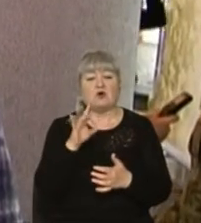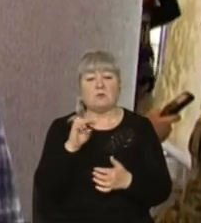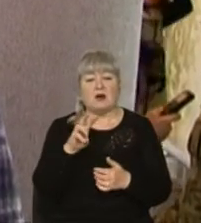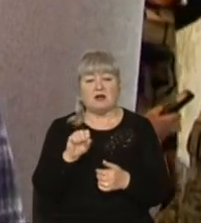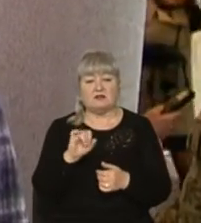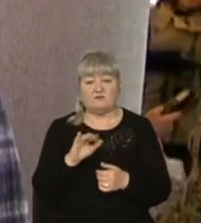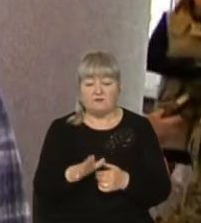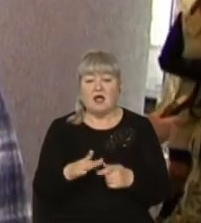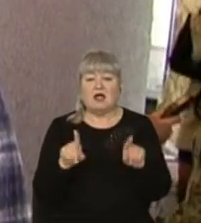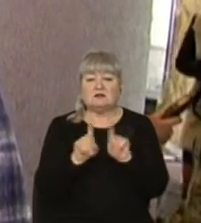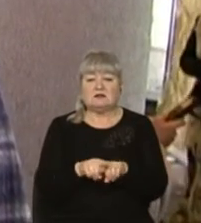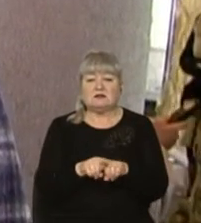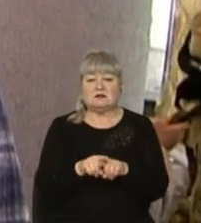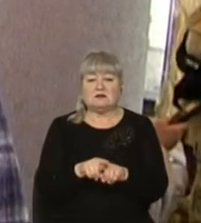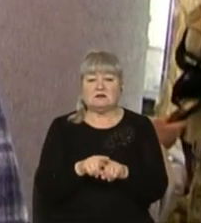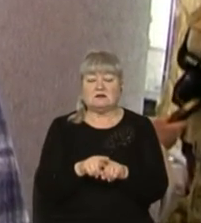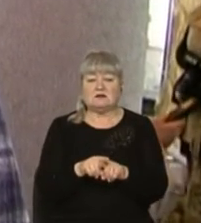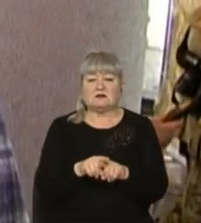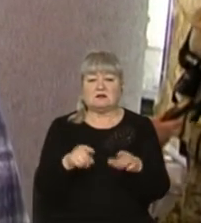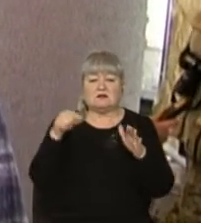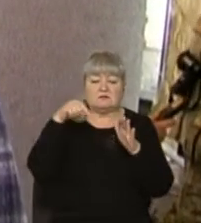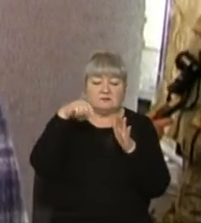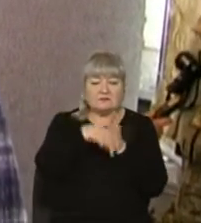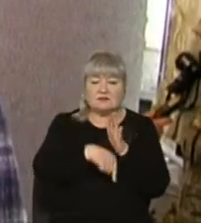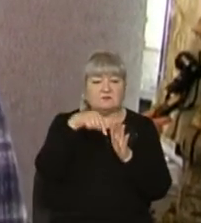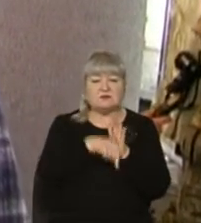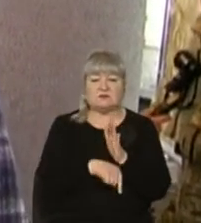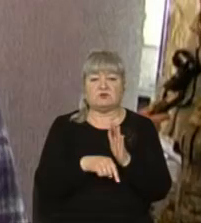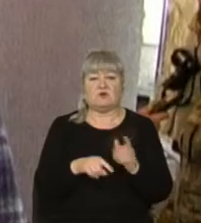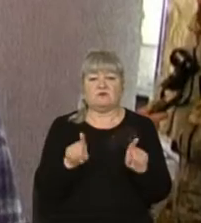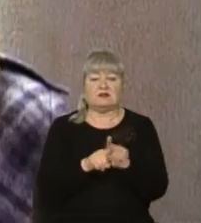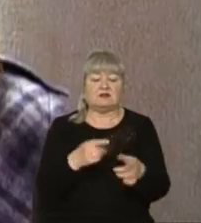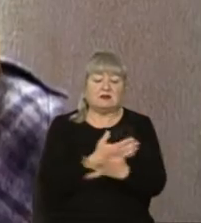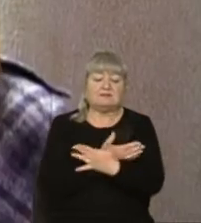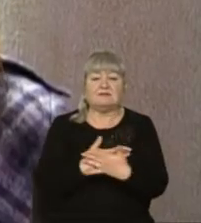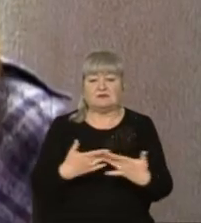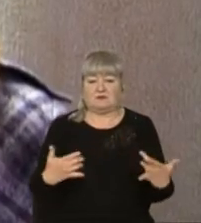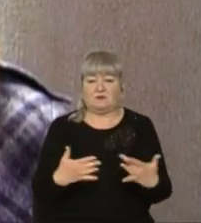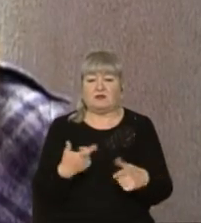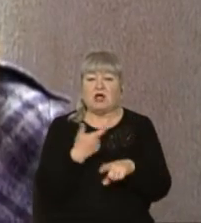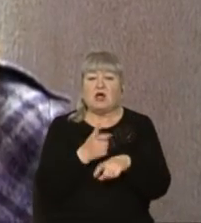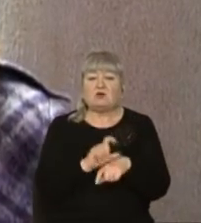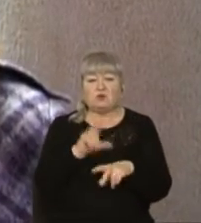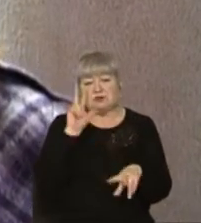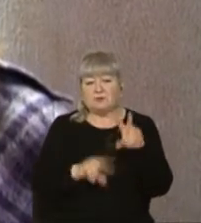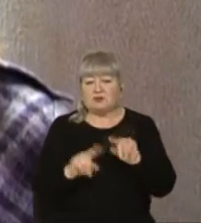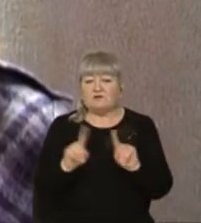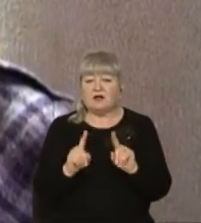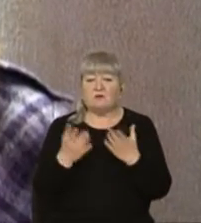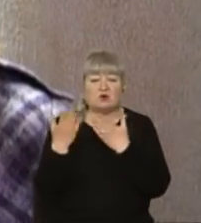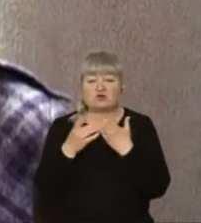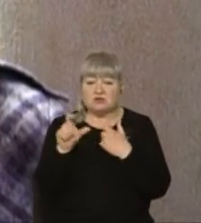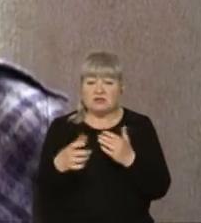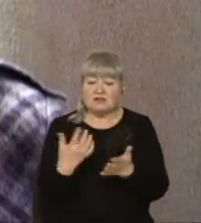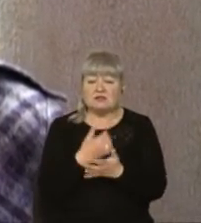об'ємні, дуже грунтовні романи. От така жанрова розуманітність. Дуже сподіваємося, що читач знайде свого